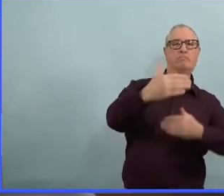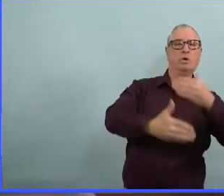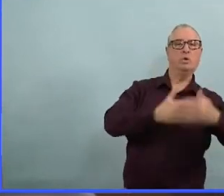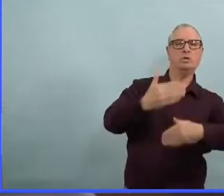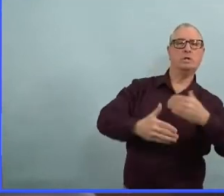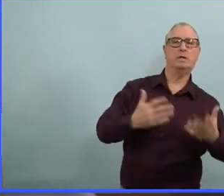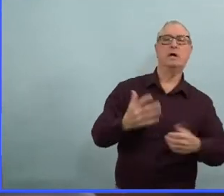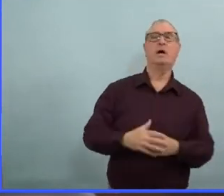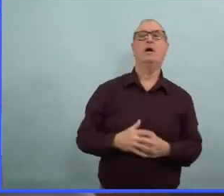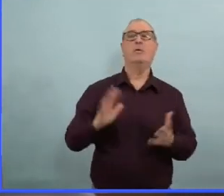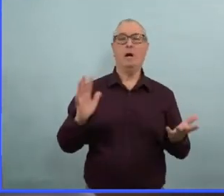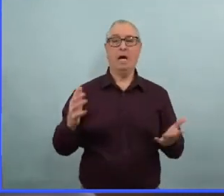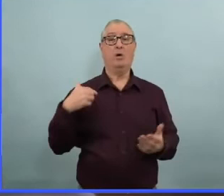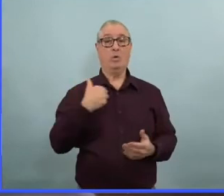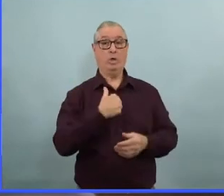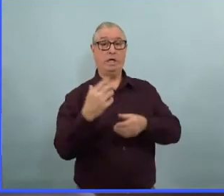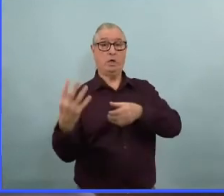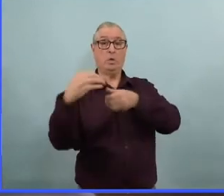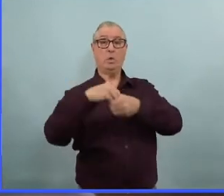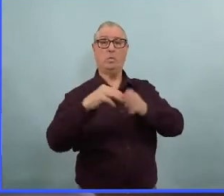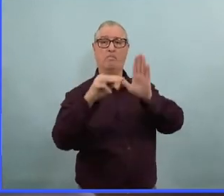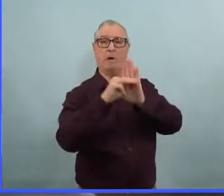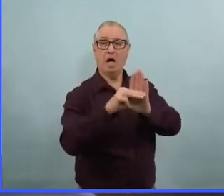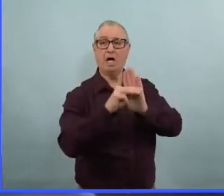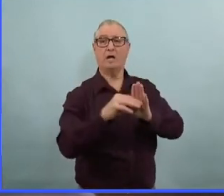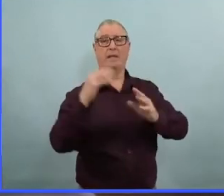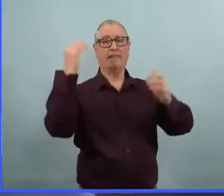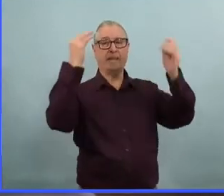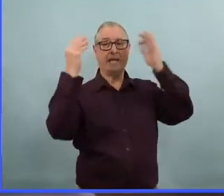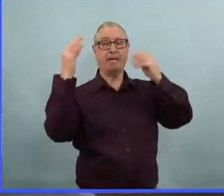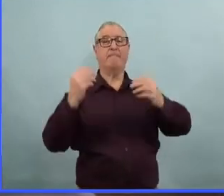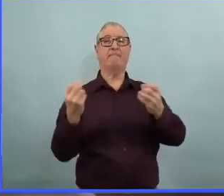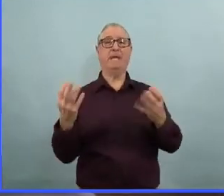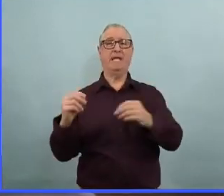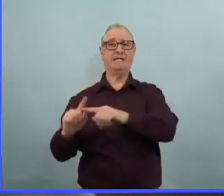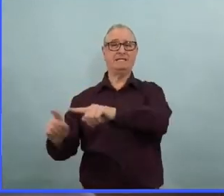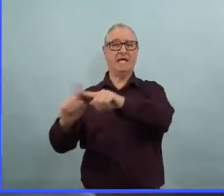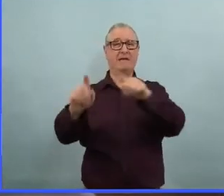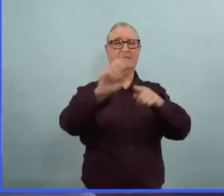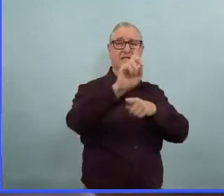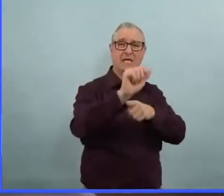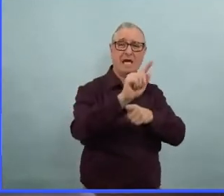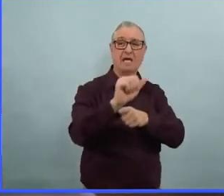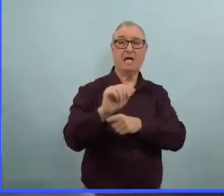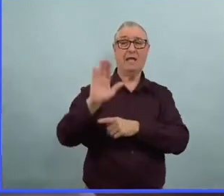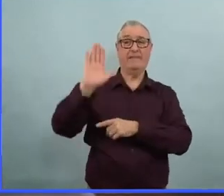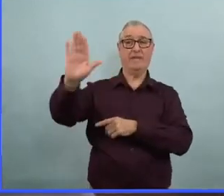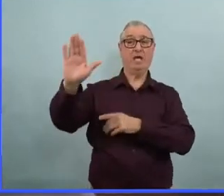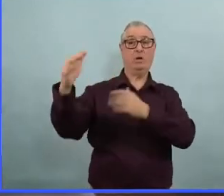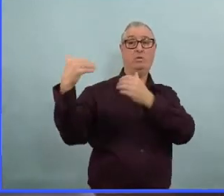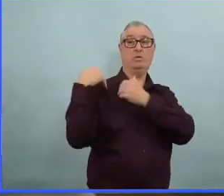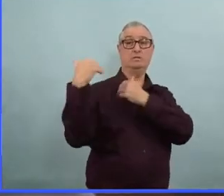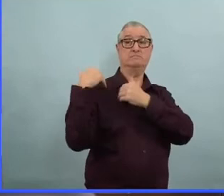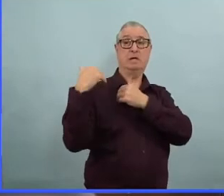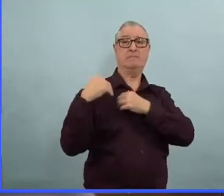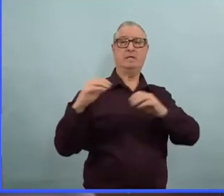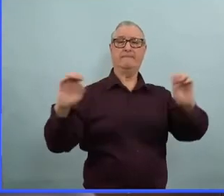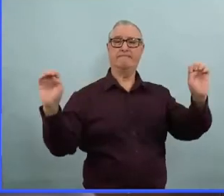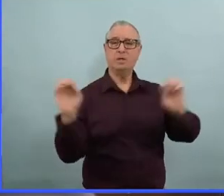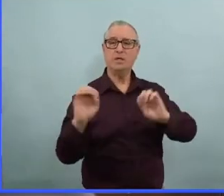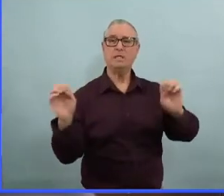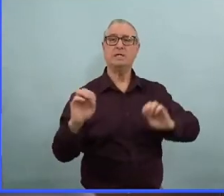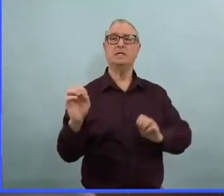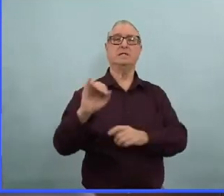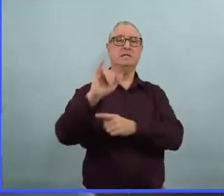nous considérons différents facteurs alors leur responsabilité c'est le système de soins aigu